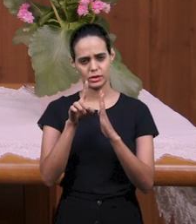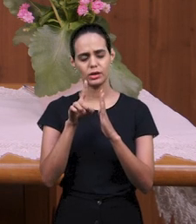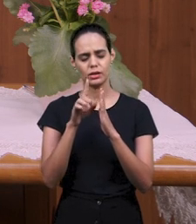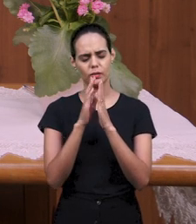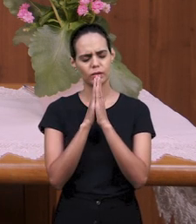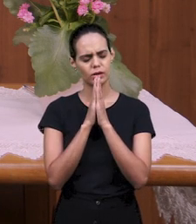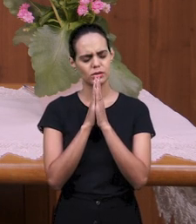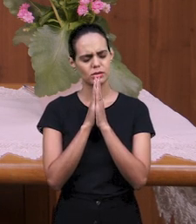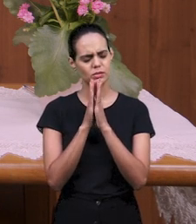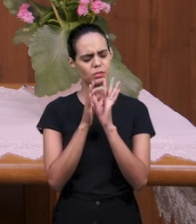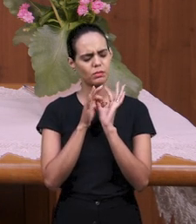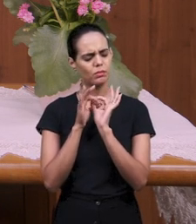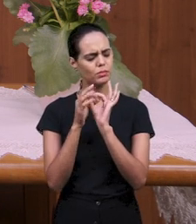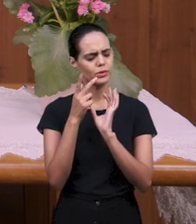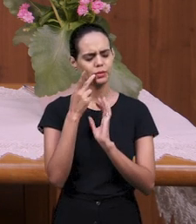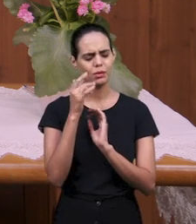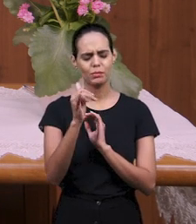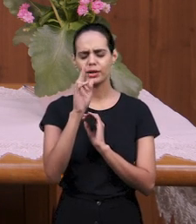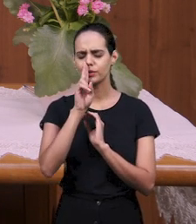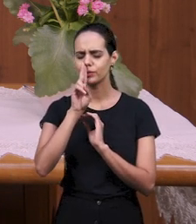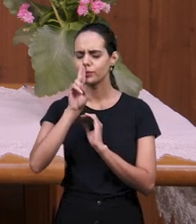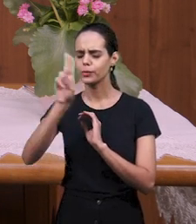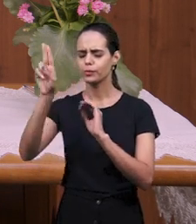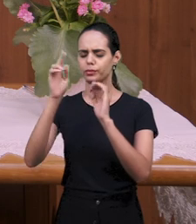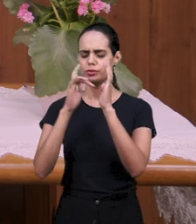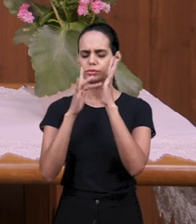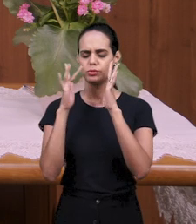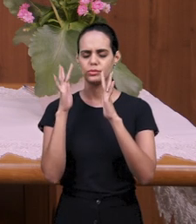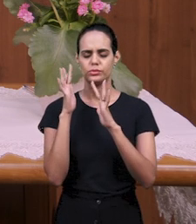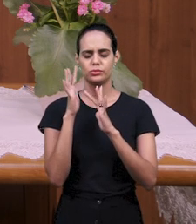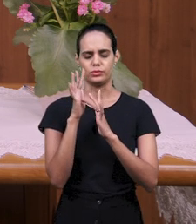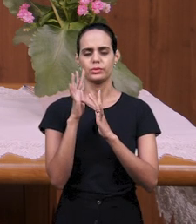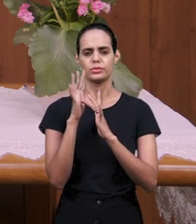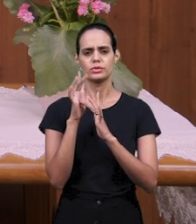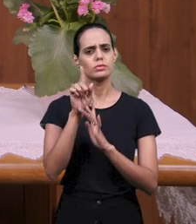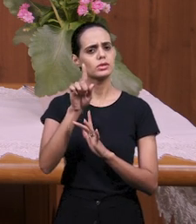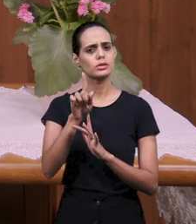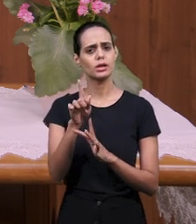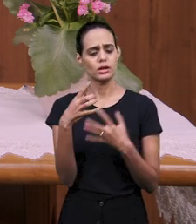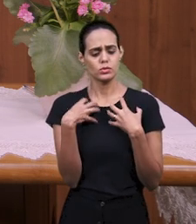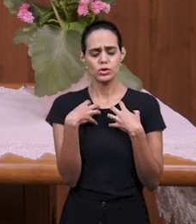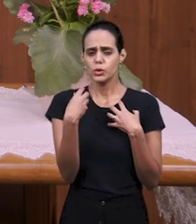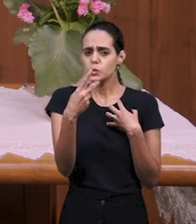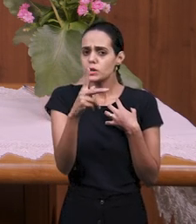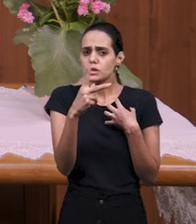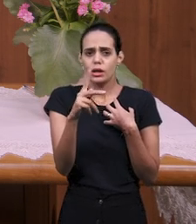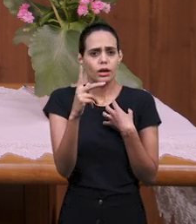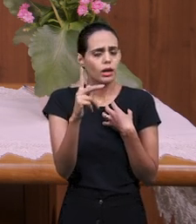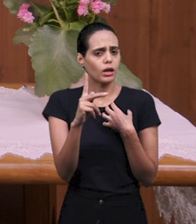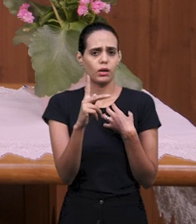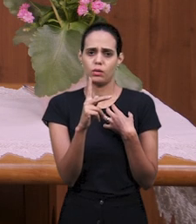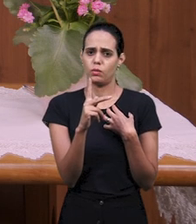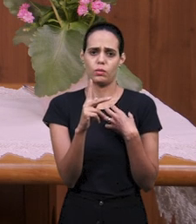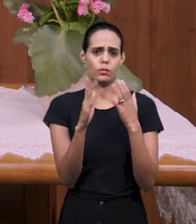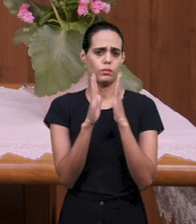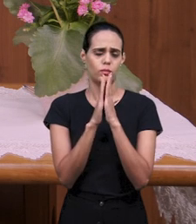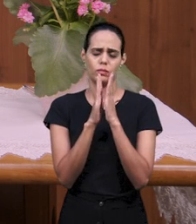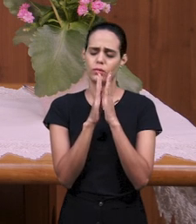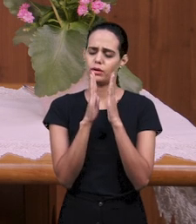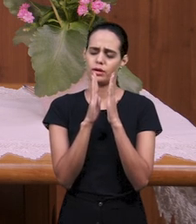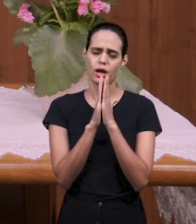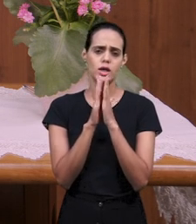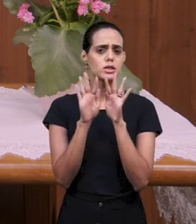молясь Отцу во имя Иисуса своими простыми словами, потому что Бог будет говорить